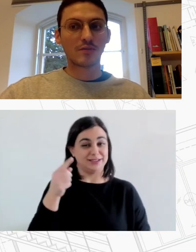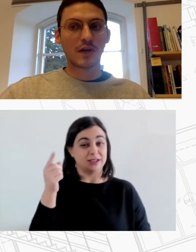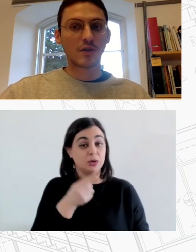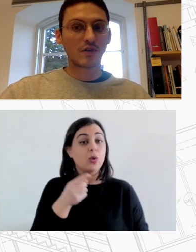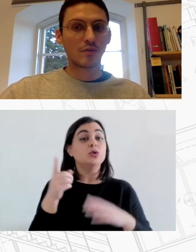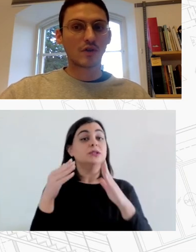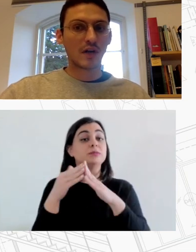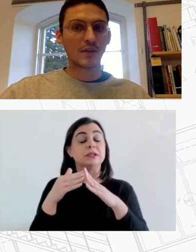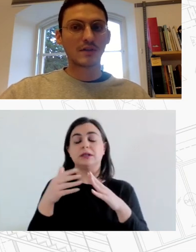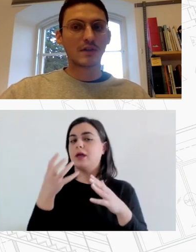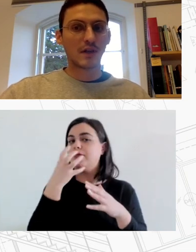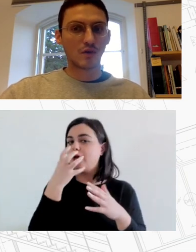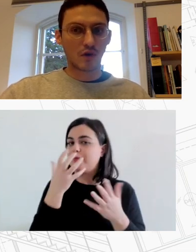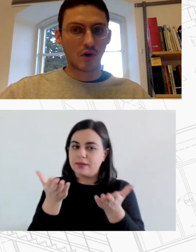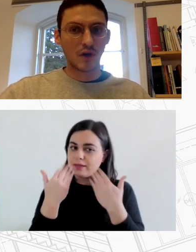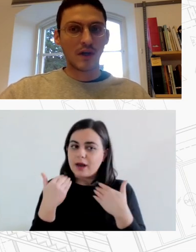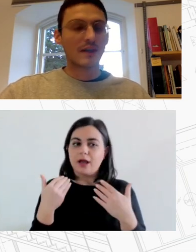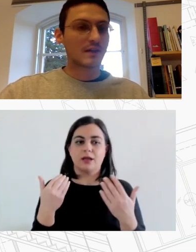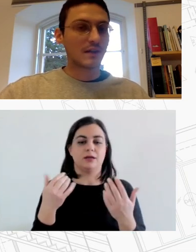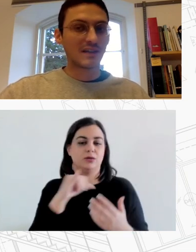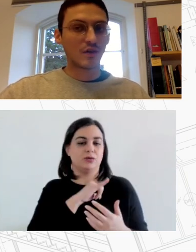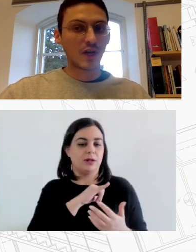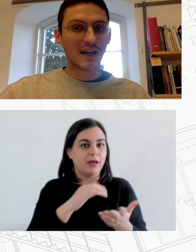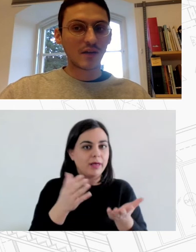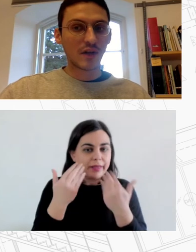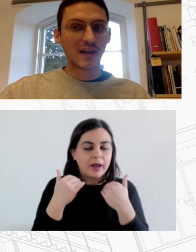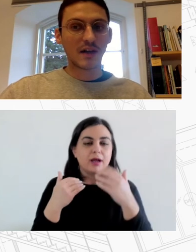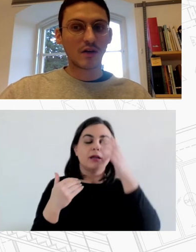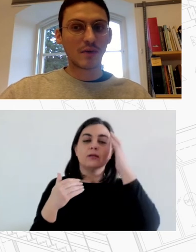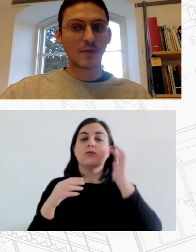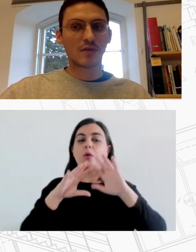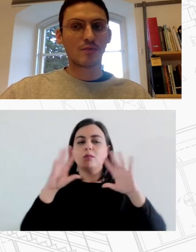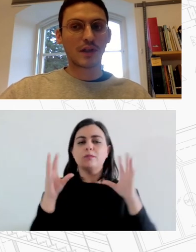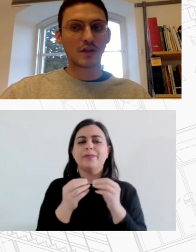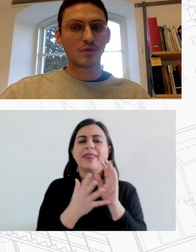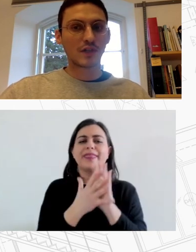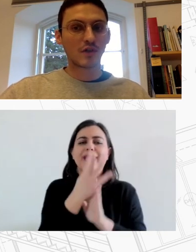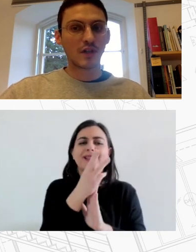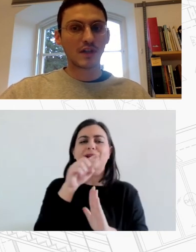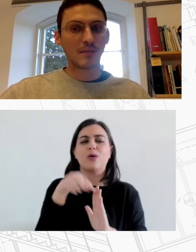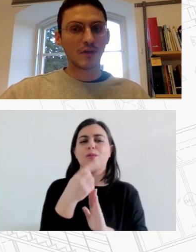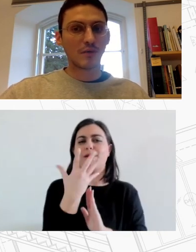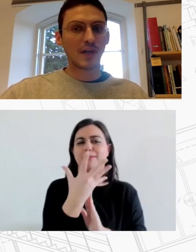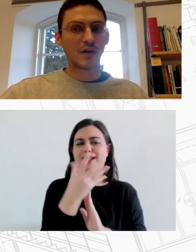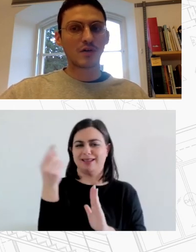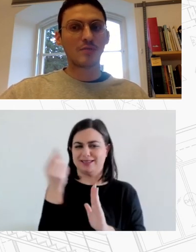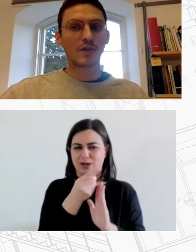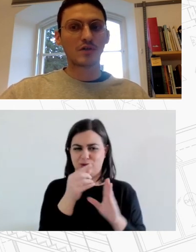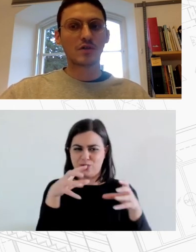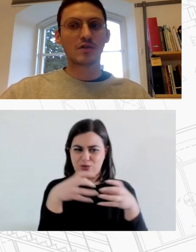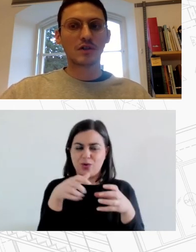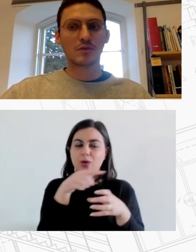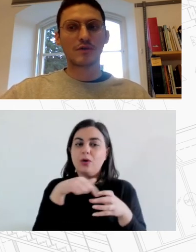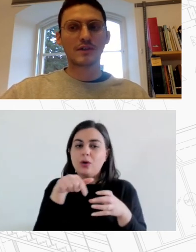θεμελιώδεις παροχές όπως θέρμανση και λουτρό και συνολικά το 13,5% του πληθυσμού βρισκόταν αντιμέτωπο με λιγότερο ή